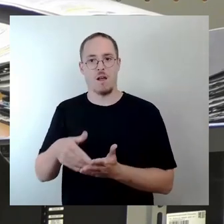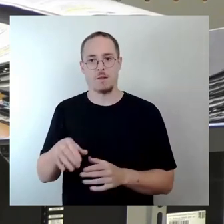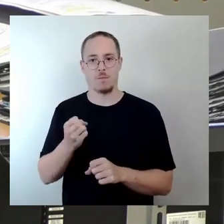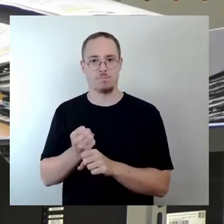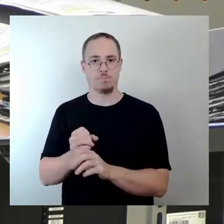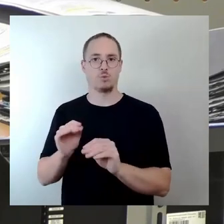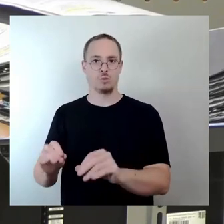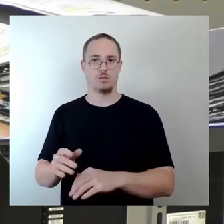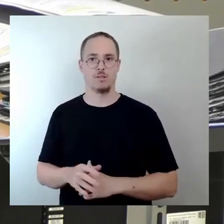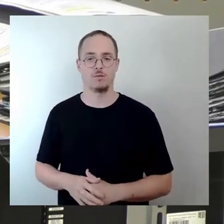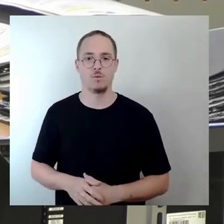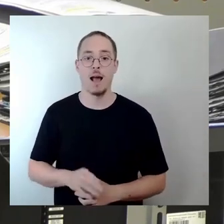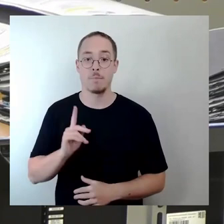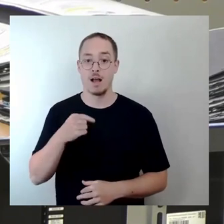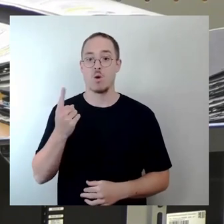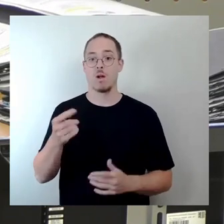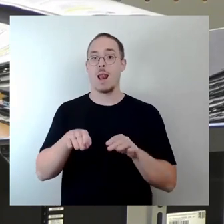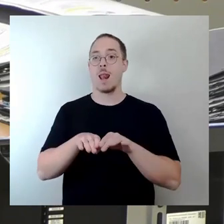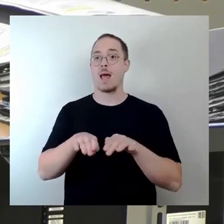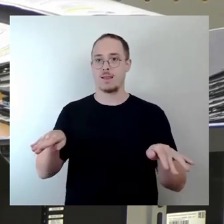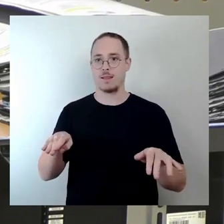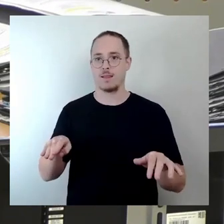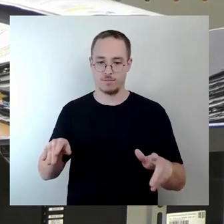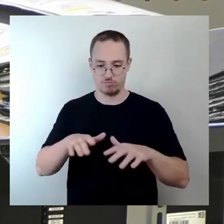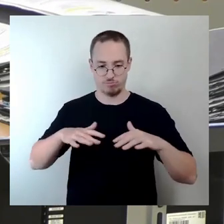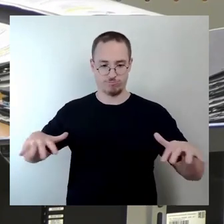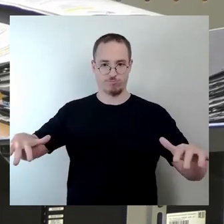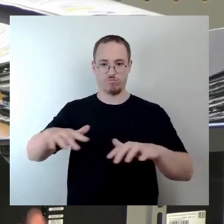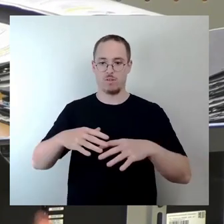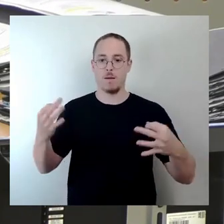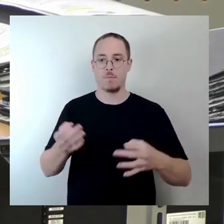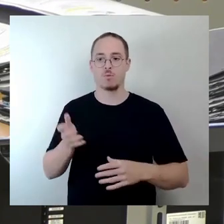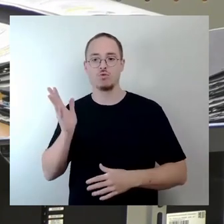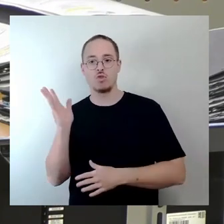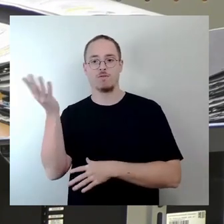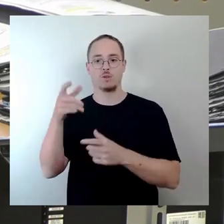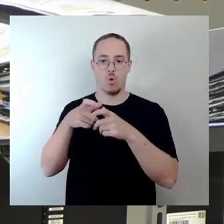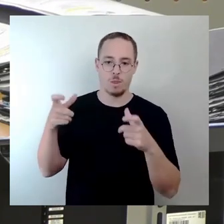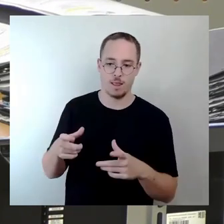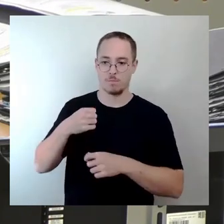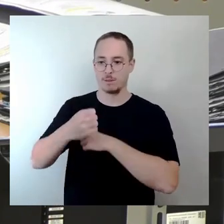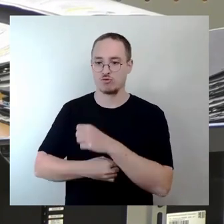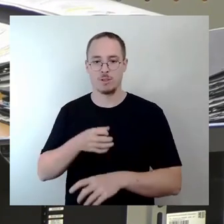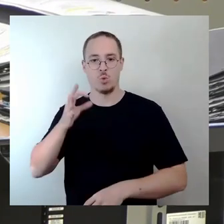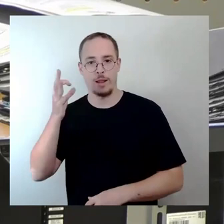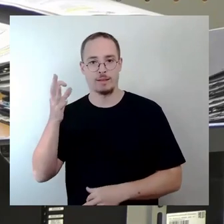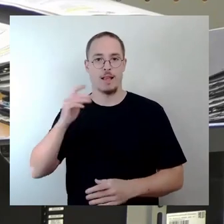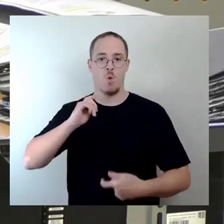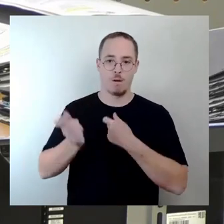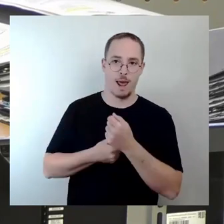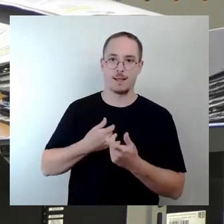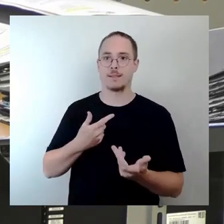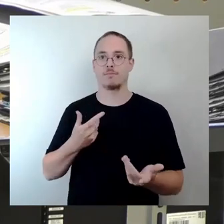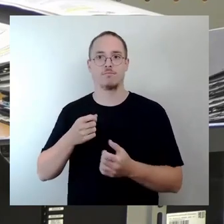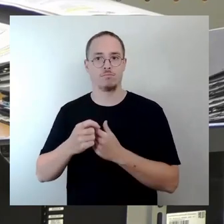gewisse Einrichtung, an Servicecontainern mit Maschinen und Umkleide und Toilette und vielleicht auch eine Stelle, wo man mal eine